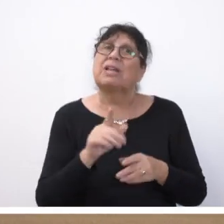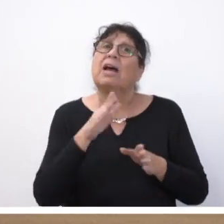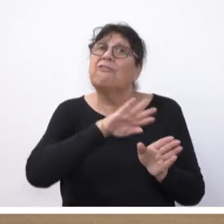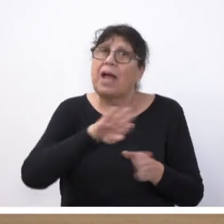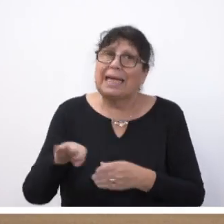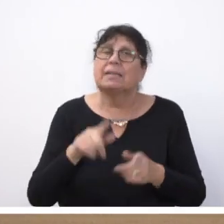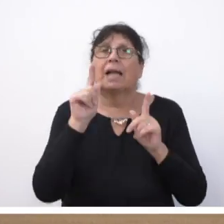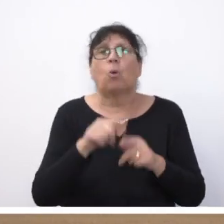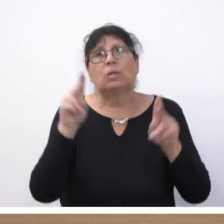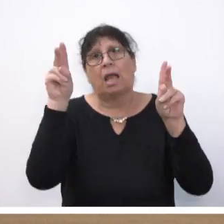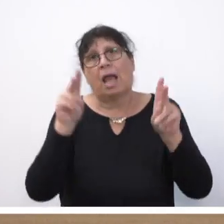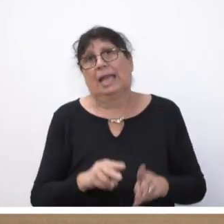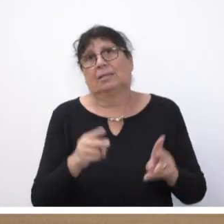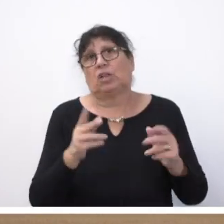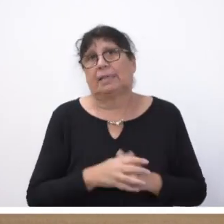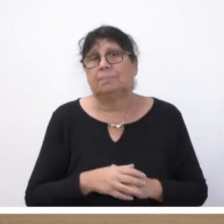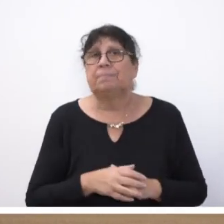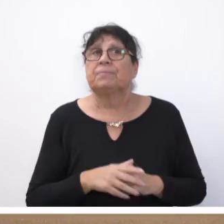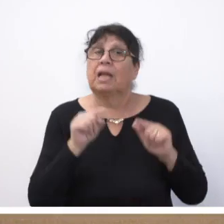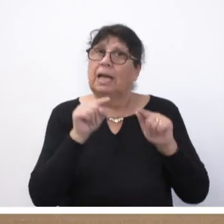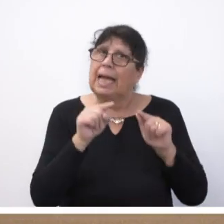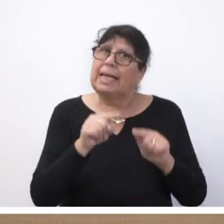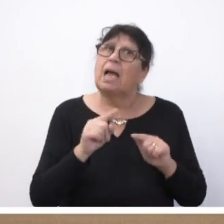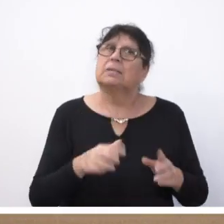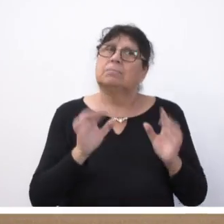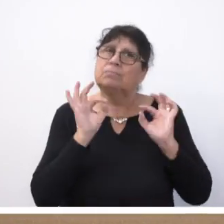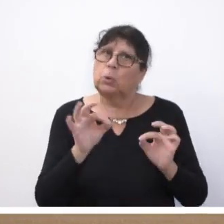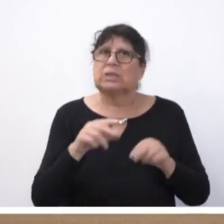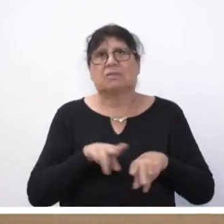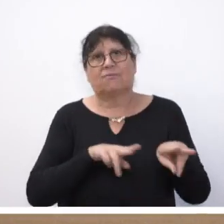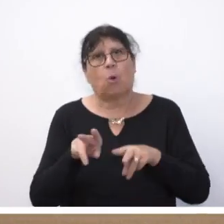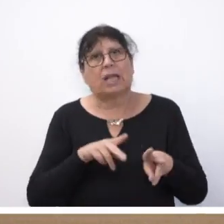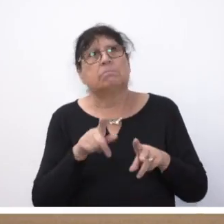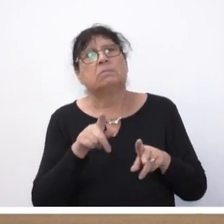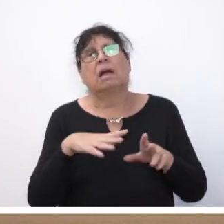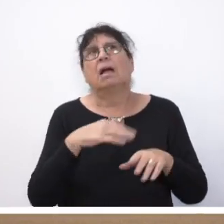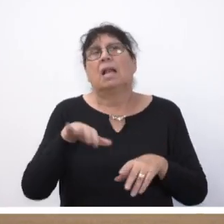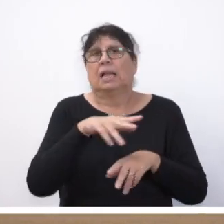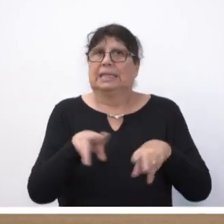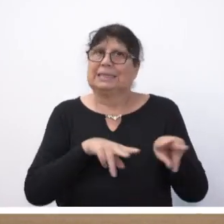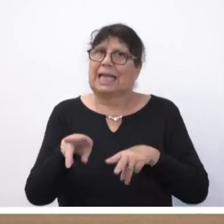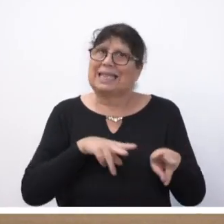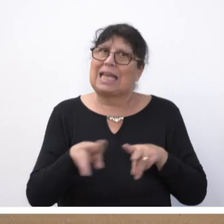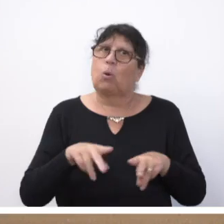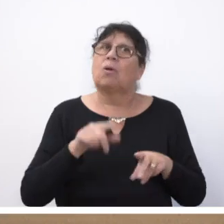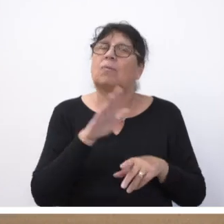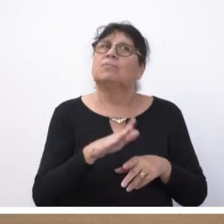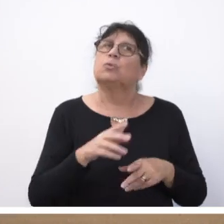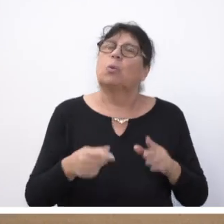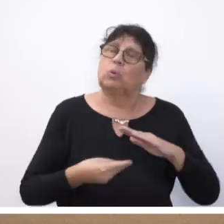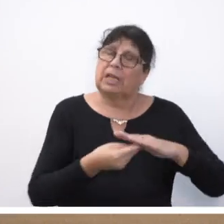Auswirkungen zu minimieren. Hierbei ist ein entschlossenes Vorgehen von der Landesregierung zur Unterstützung unserer Städte und Gemeinden gefordert.